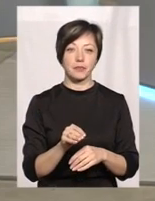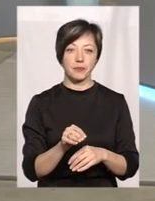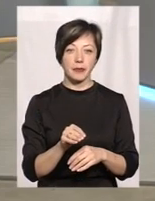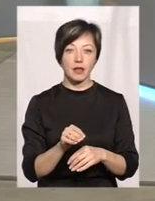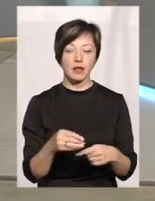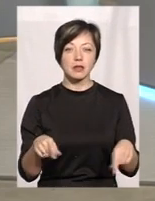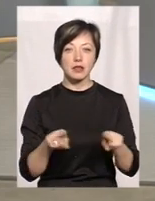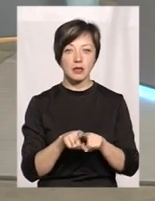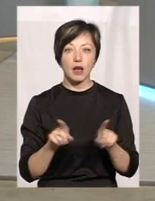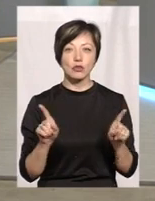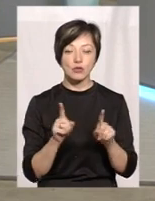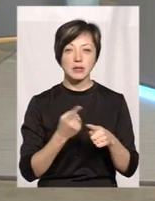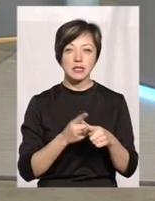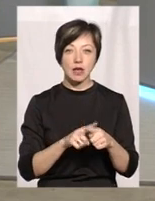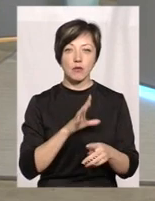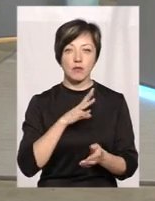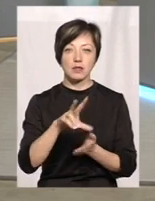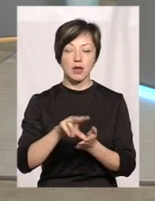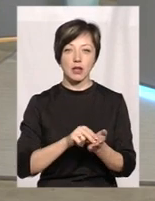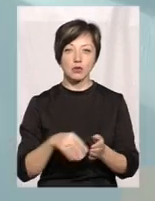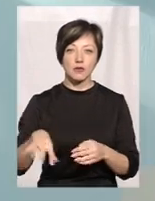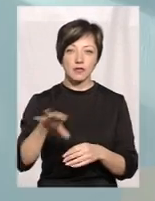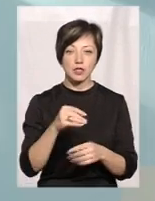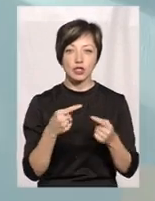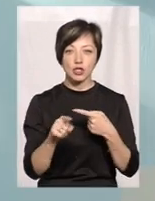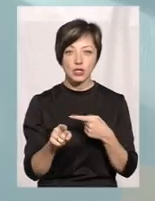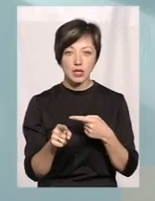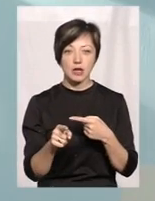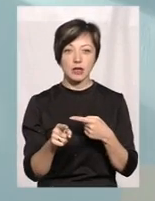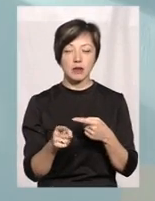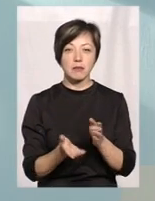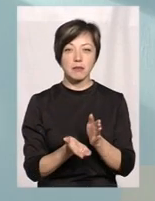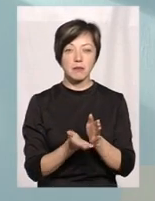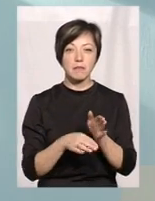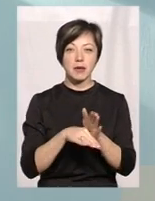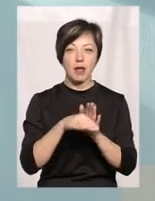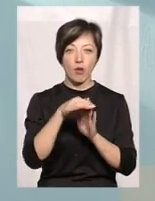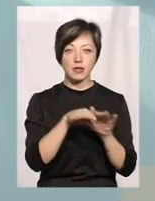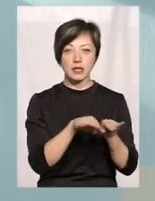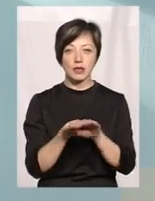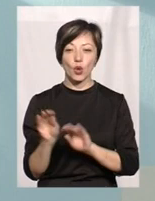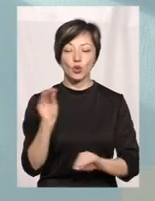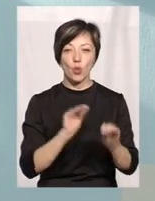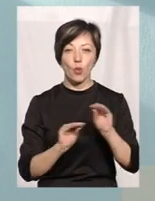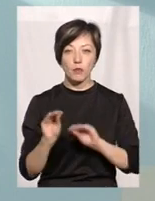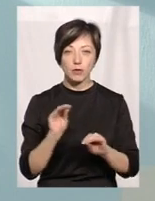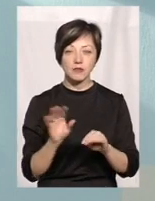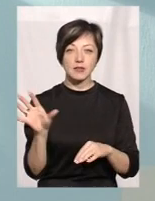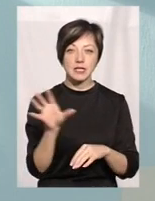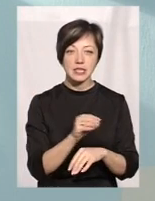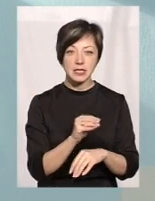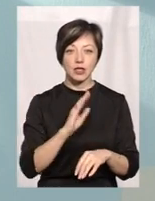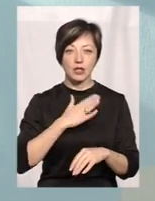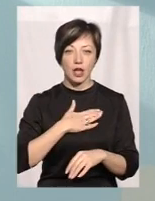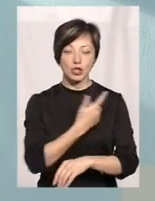Так, щоб це був зразок для всіх інших підтягувати і як треба доукомплектовувати всі-всі